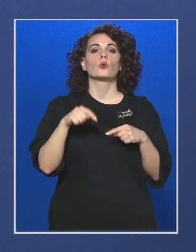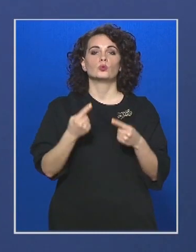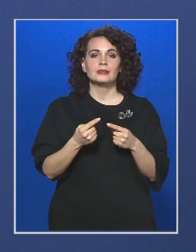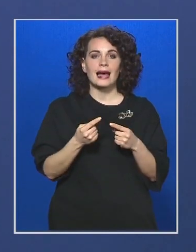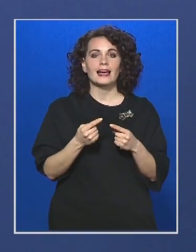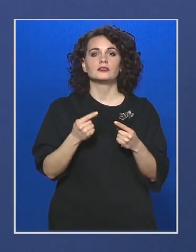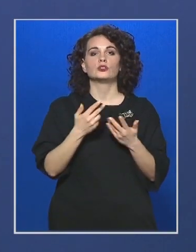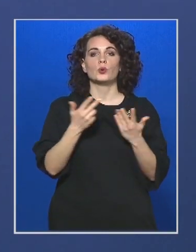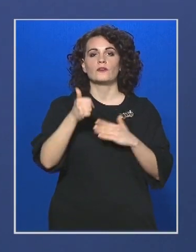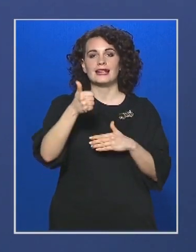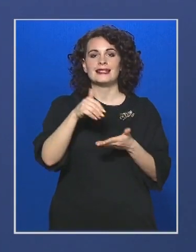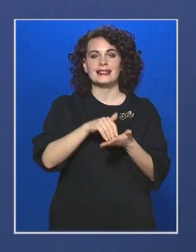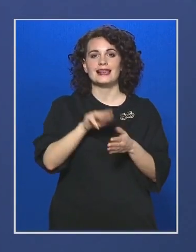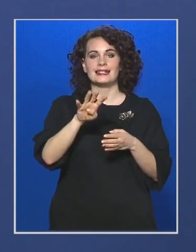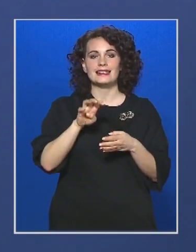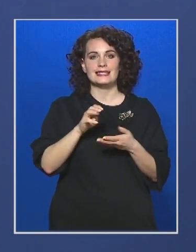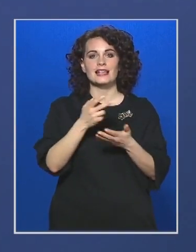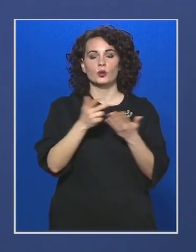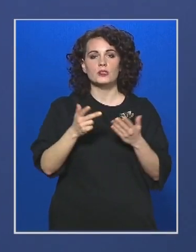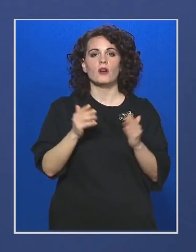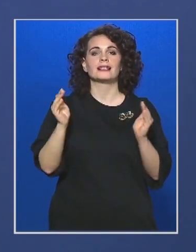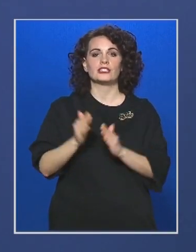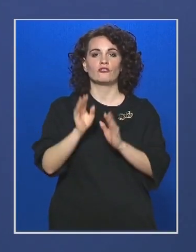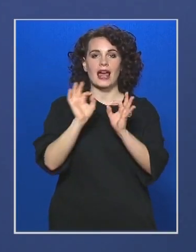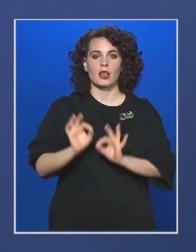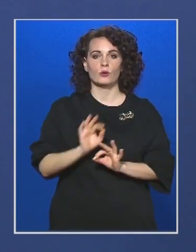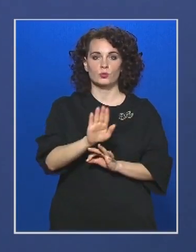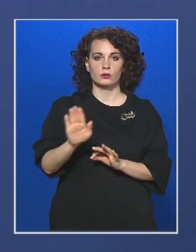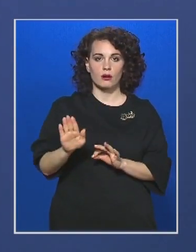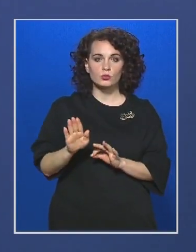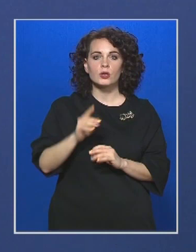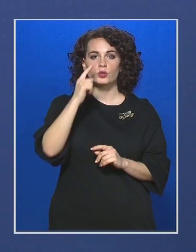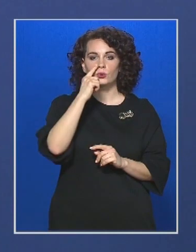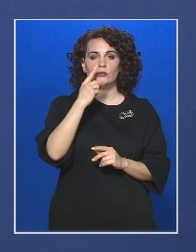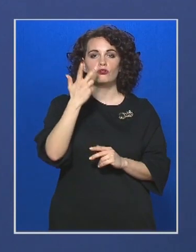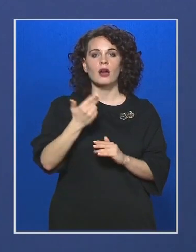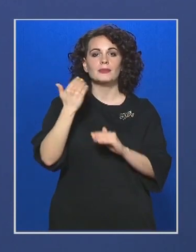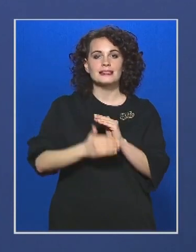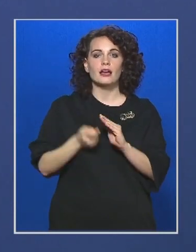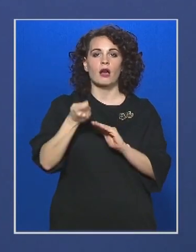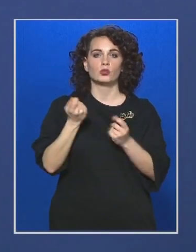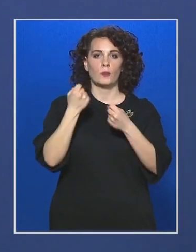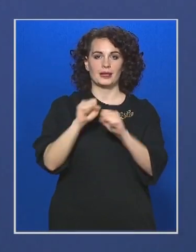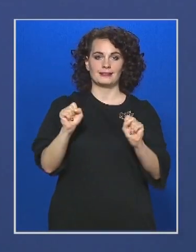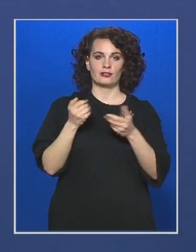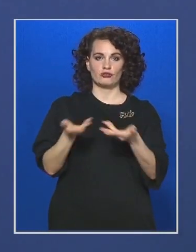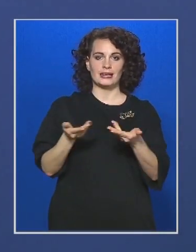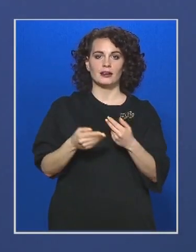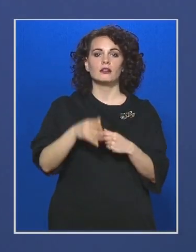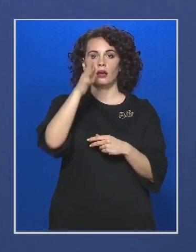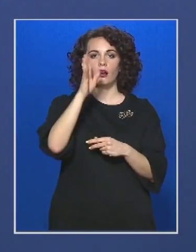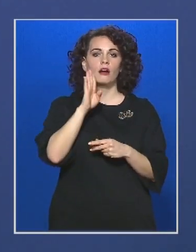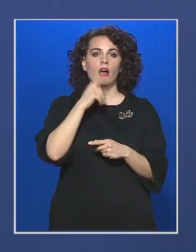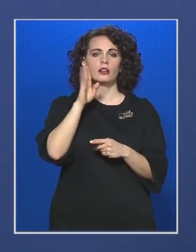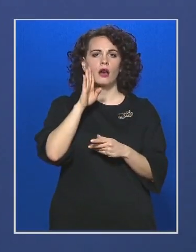81.480 kisvállalkozónak adunk június 30-ig adómentességet a Kata